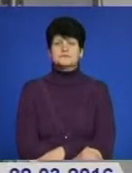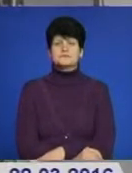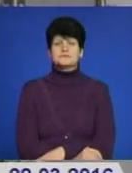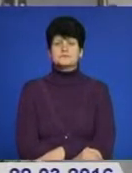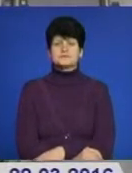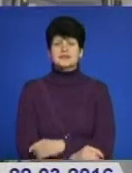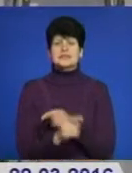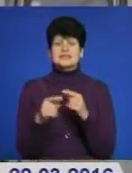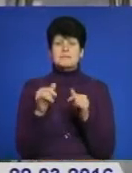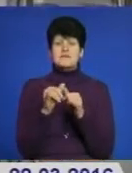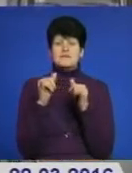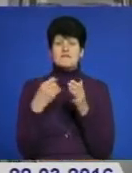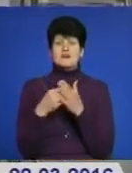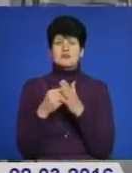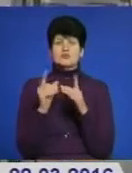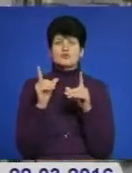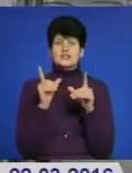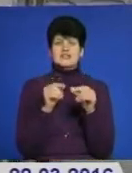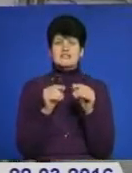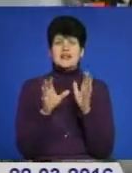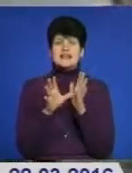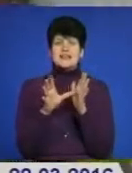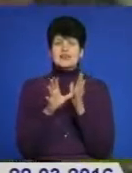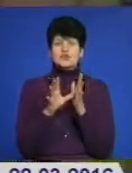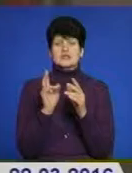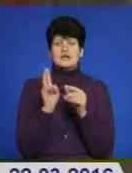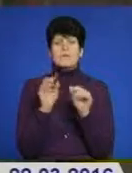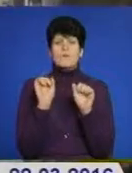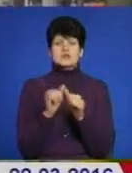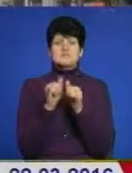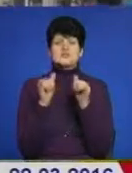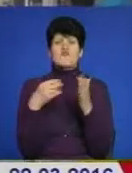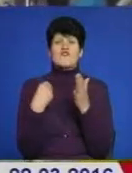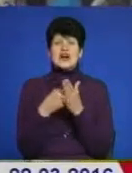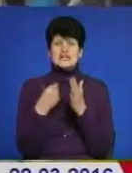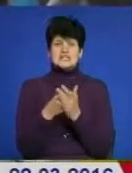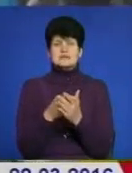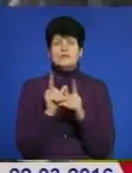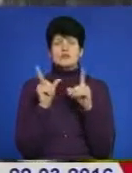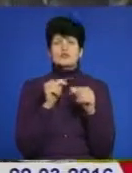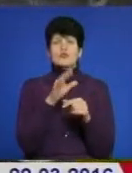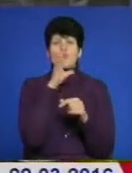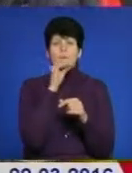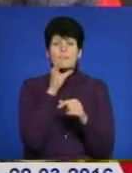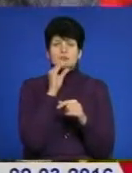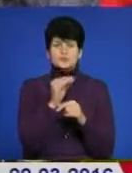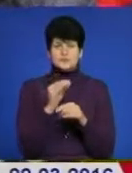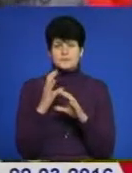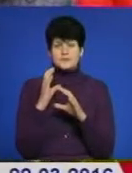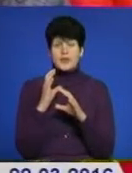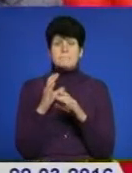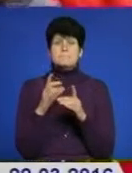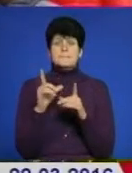За підняттям вартості проїзду в електротранспорті може підвищитися вартість проїзду у маршрутних автобусах. Перевізники